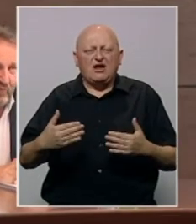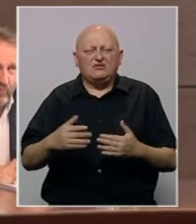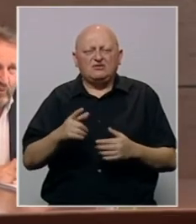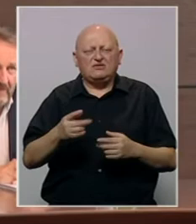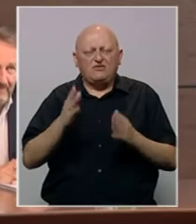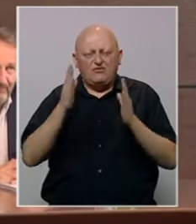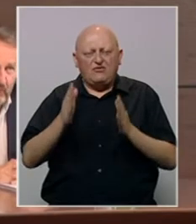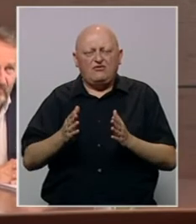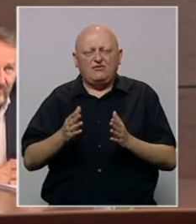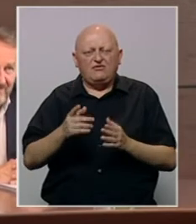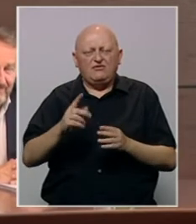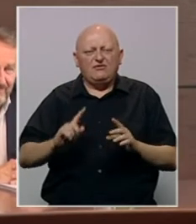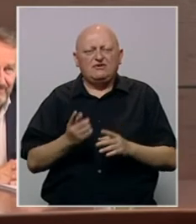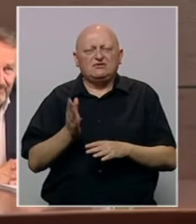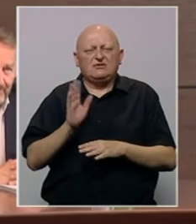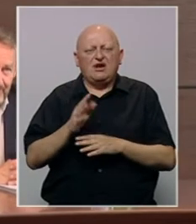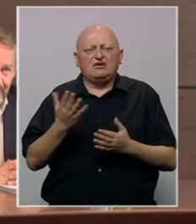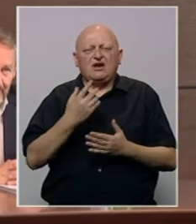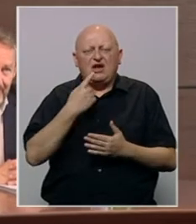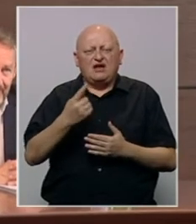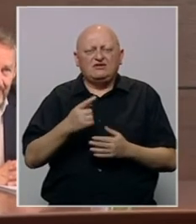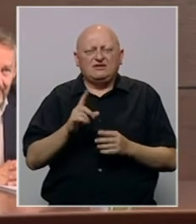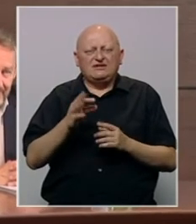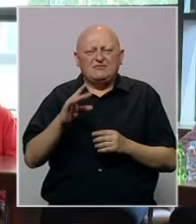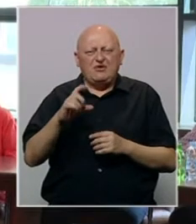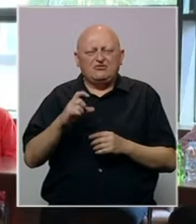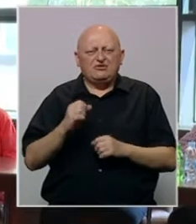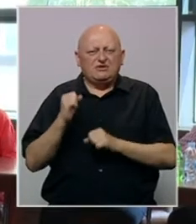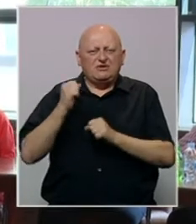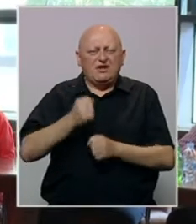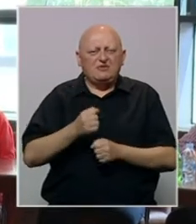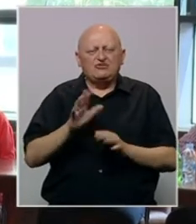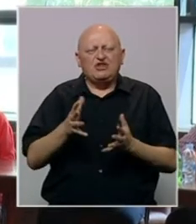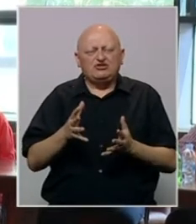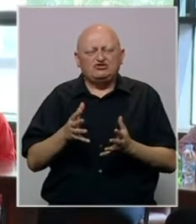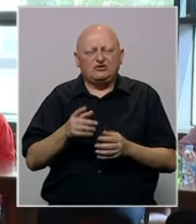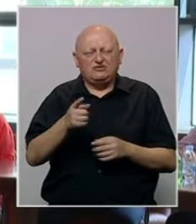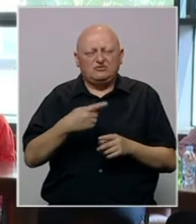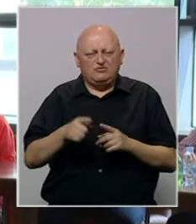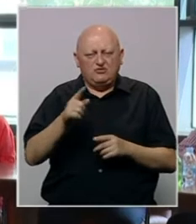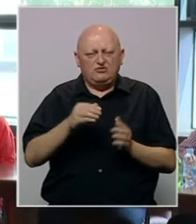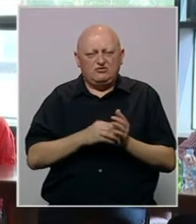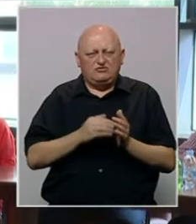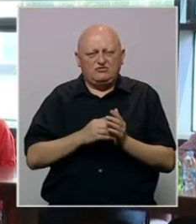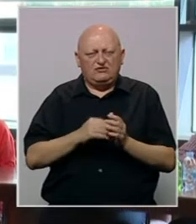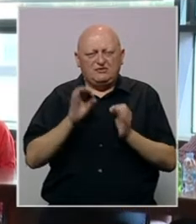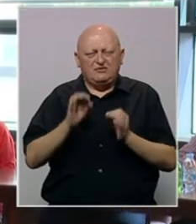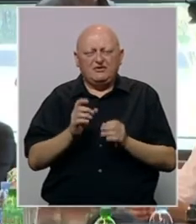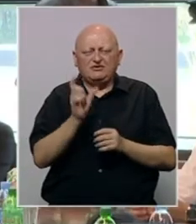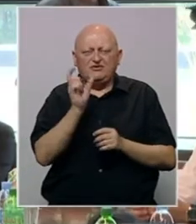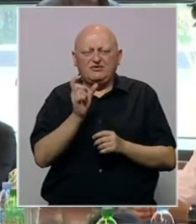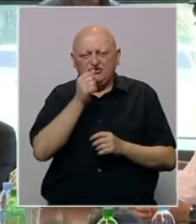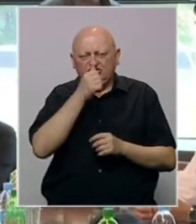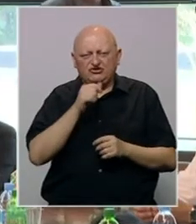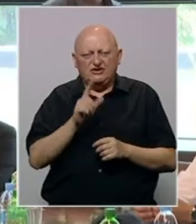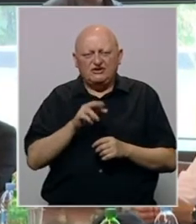je vrlo vjerovatno da će visoki predstavnik, kako kaže Izetbegović, nametnuti nešto. Zbog toga je potrebno precisno definisati šta